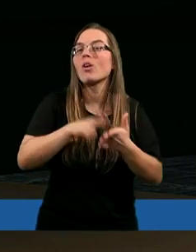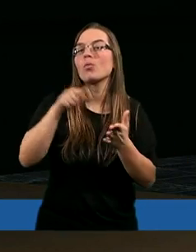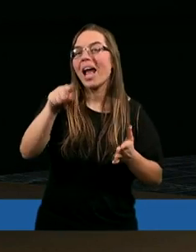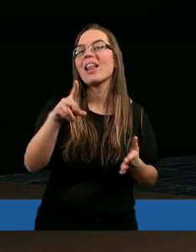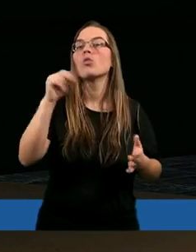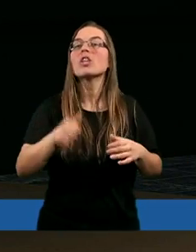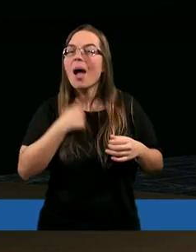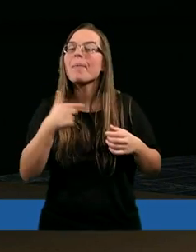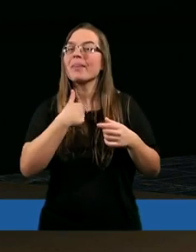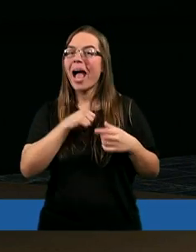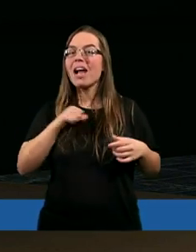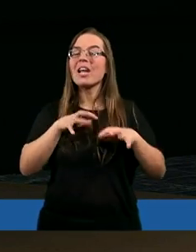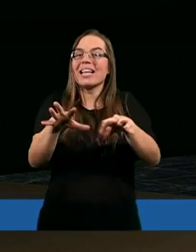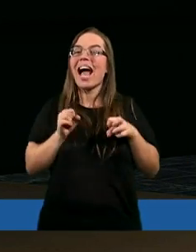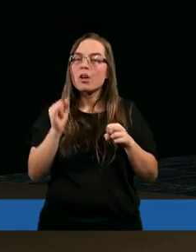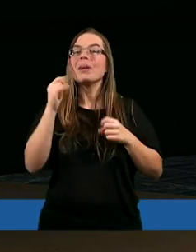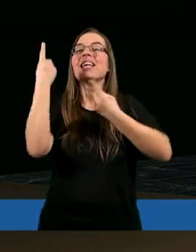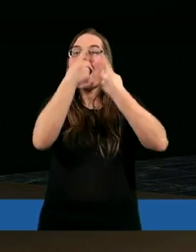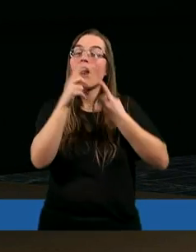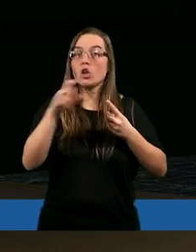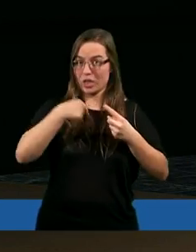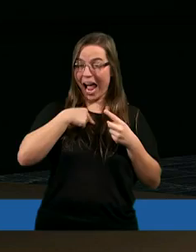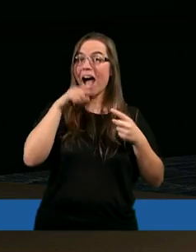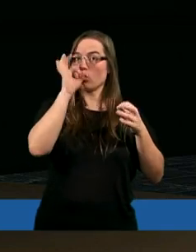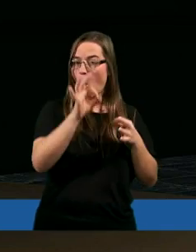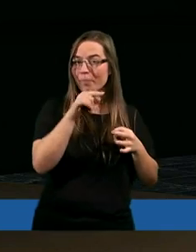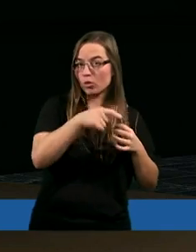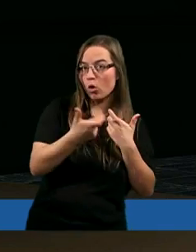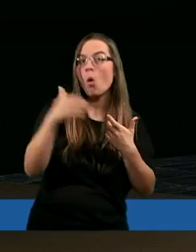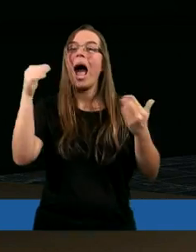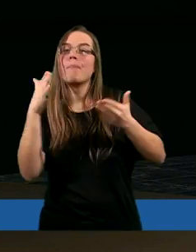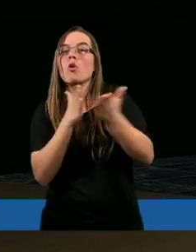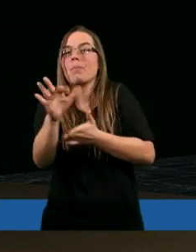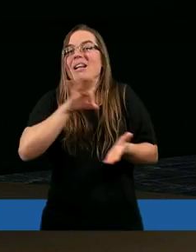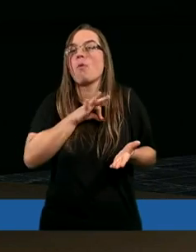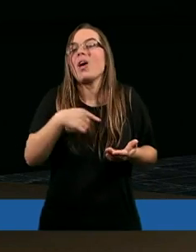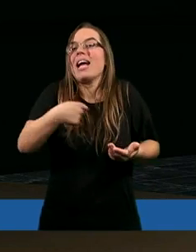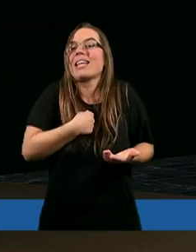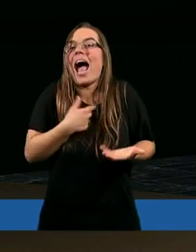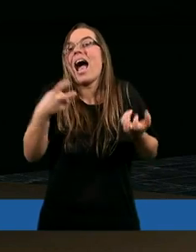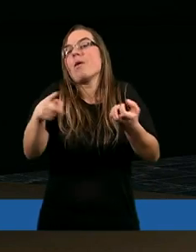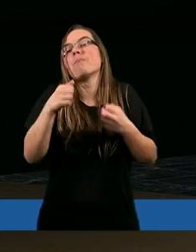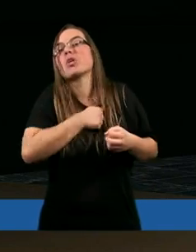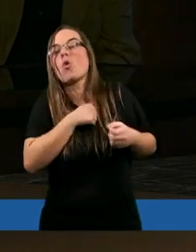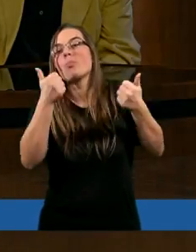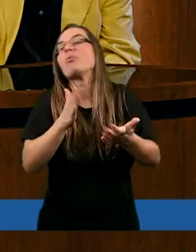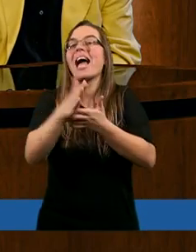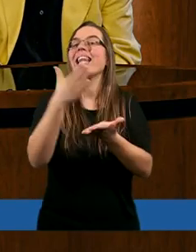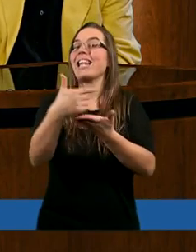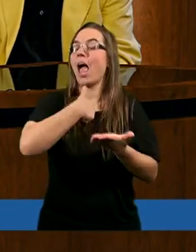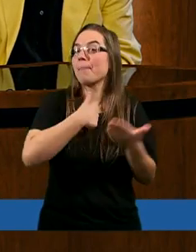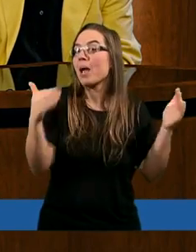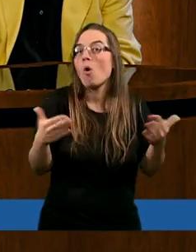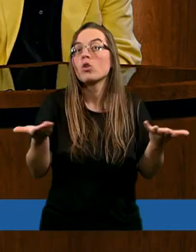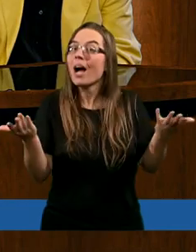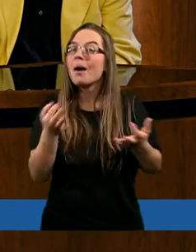żebym ja się zatrzymał, zastanowił, czy ja dobrze zrobiłem to. A może to przez moje, moje te ja powstała ta przykrość. Bardzo ważne